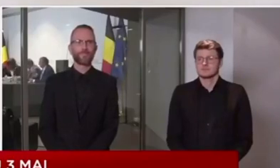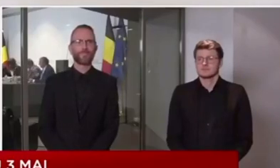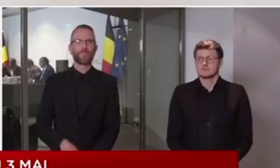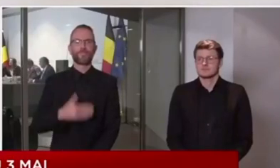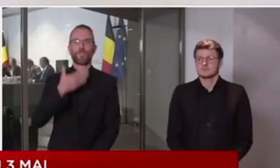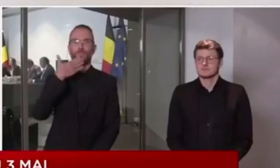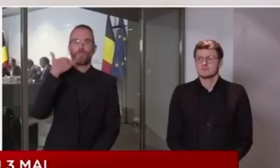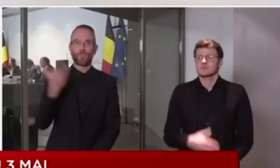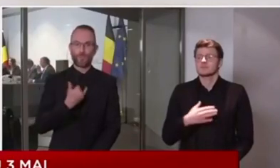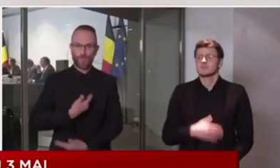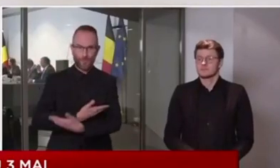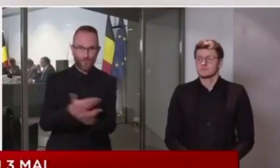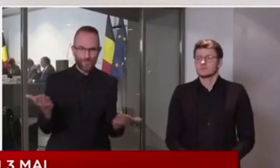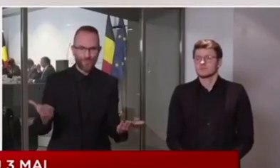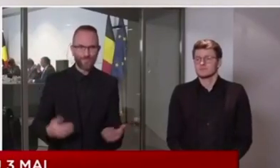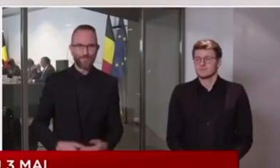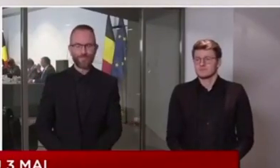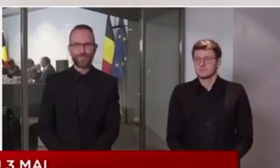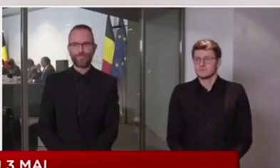Mesdames et Messieurs,